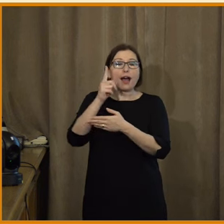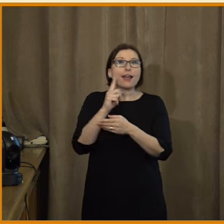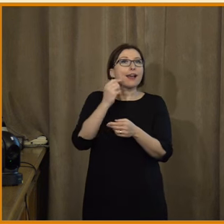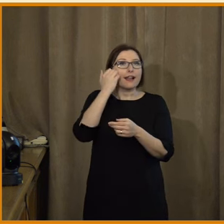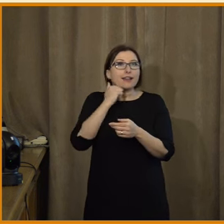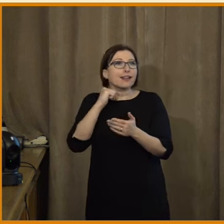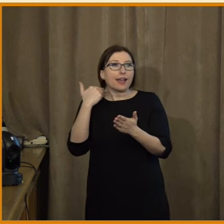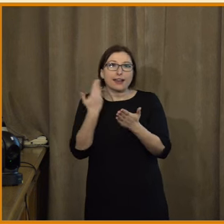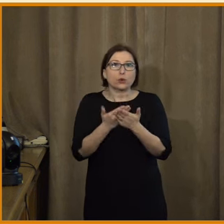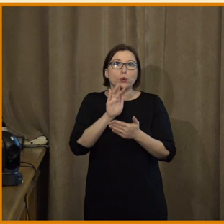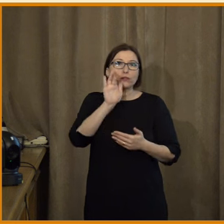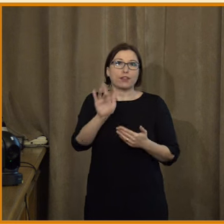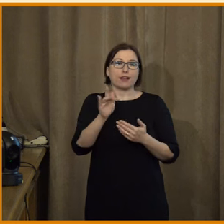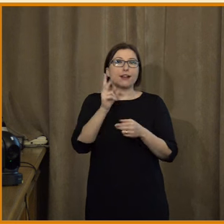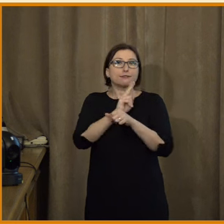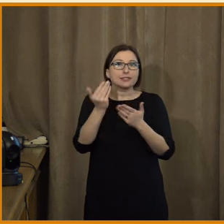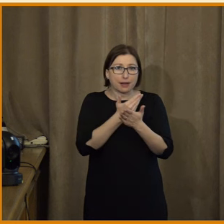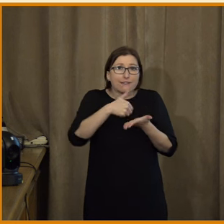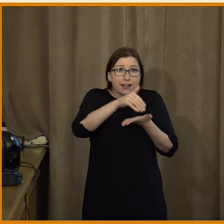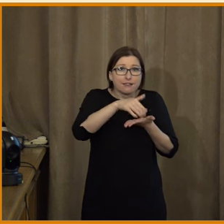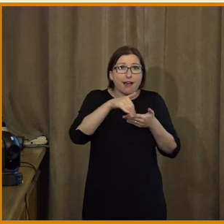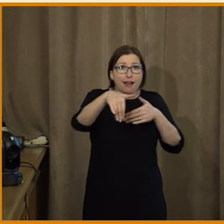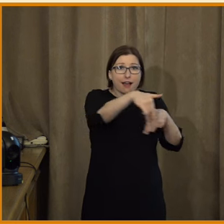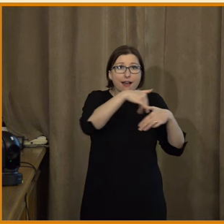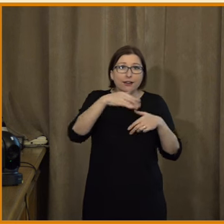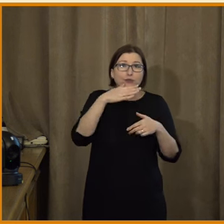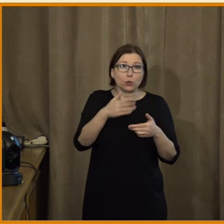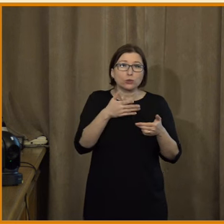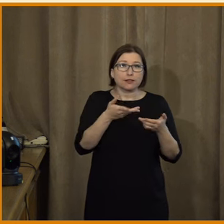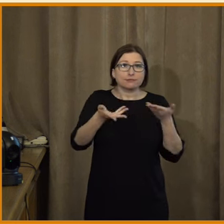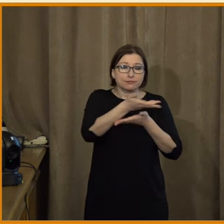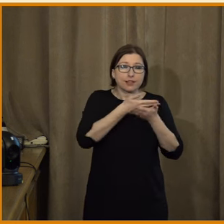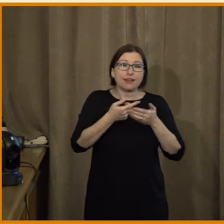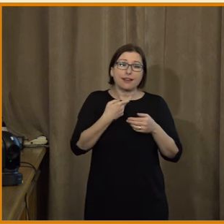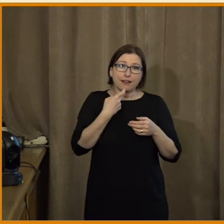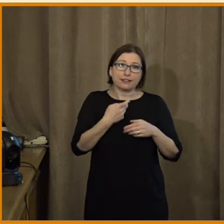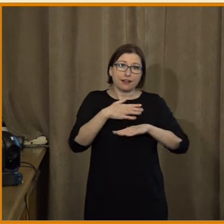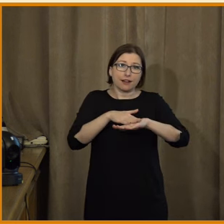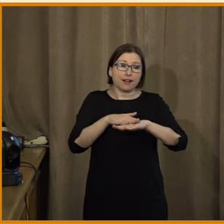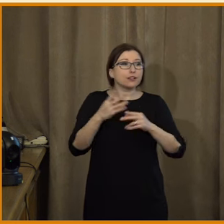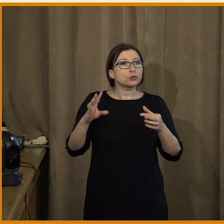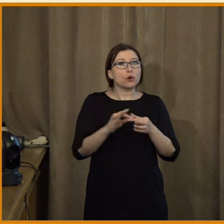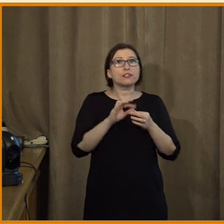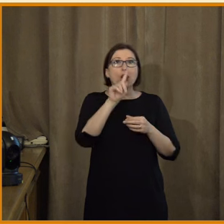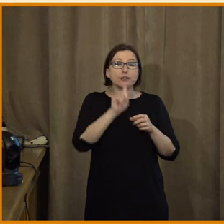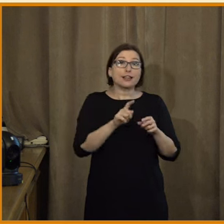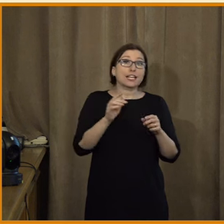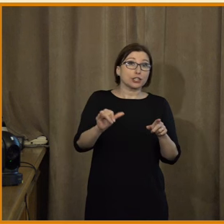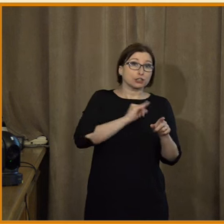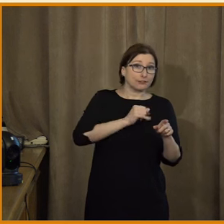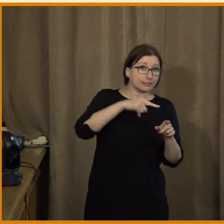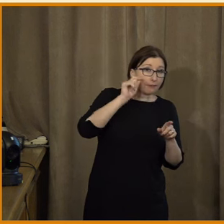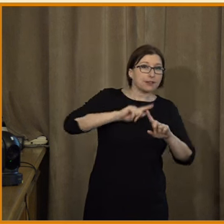nedůvěru, že nevymažeme ty dezinformace z toho informačního prostoru. Já jsem to tady nazvala otázka slepice nebo vejce,